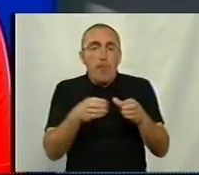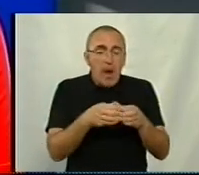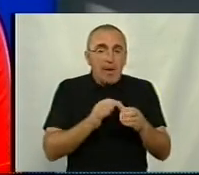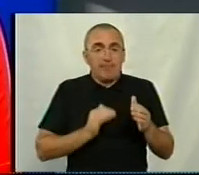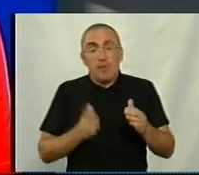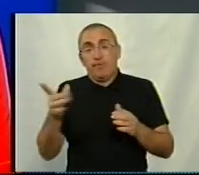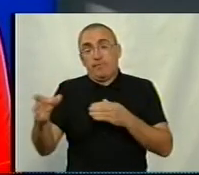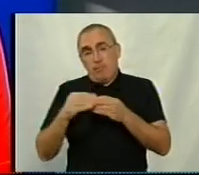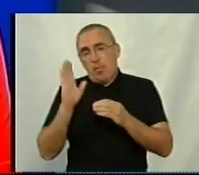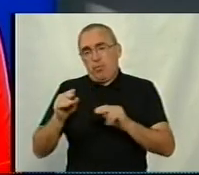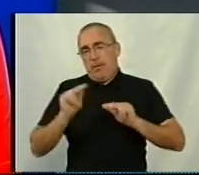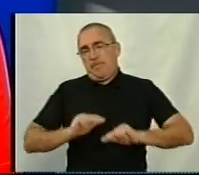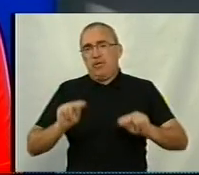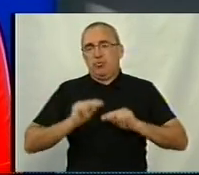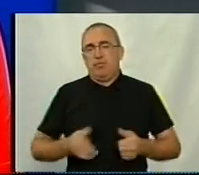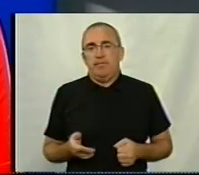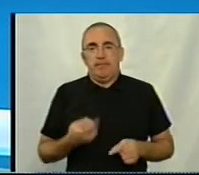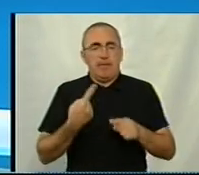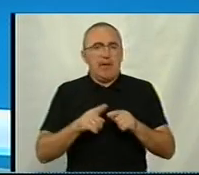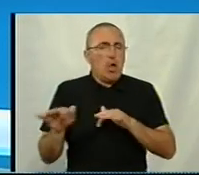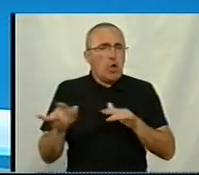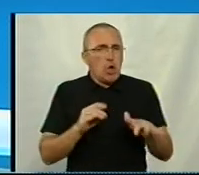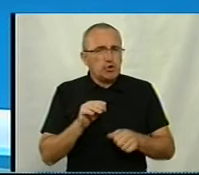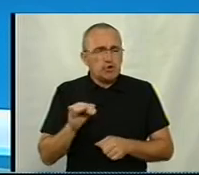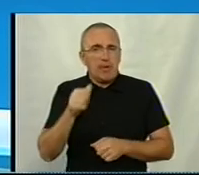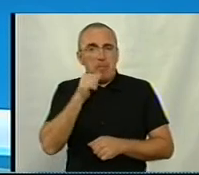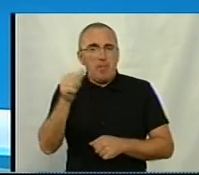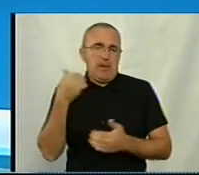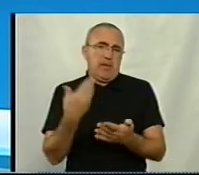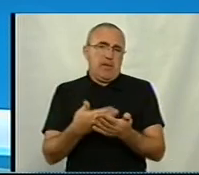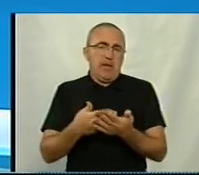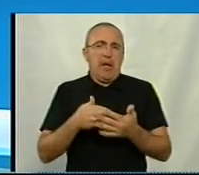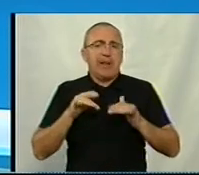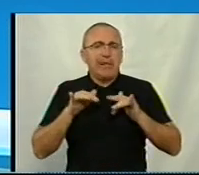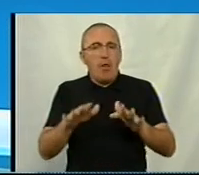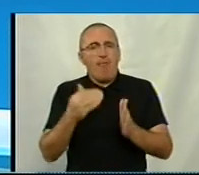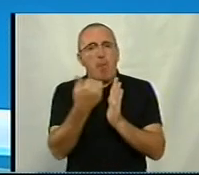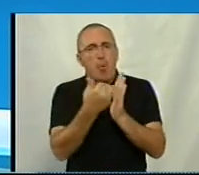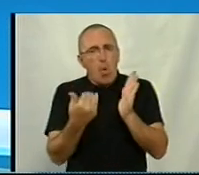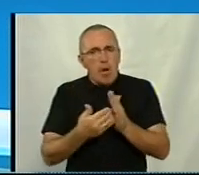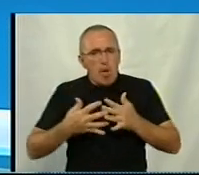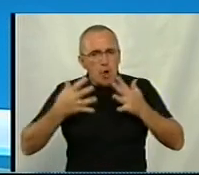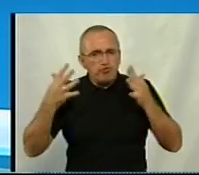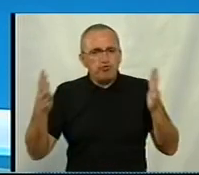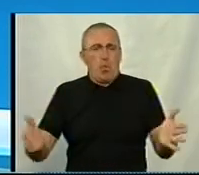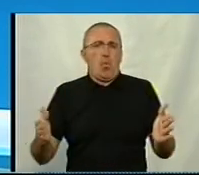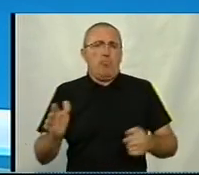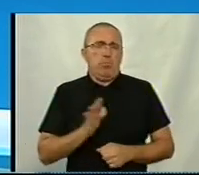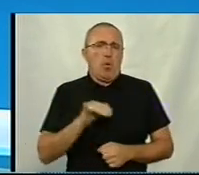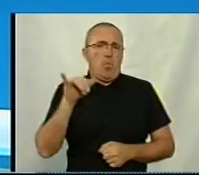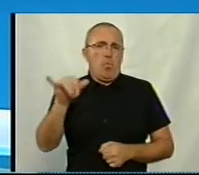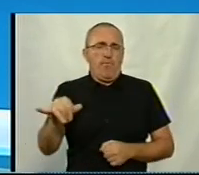якою він буде далі спідпрацювати. Такі речі, які були в минулому році, наприклад, ділова програма була широка. Були у вас